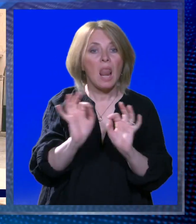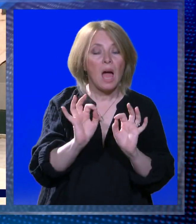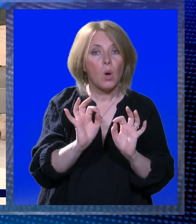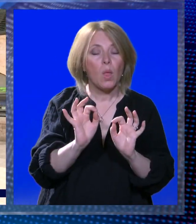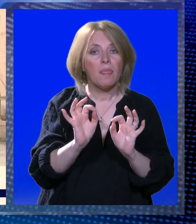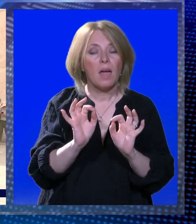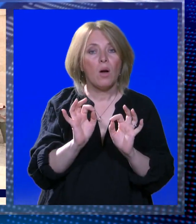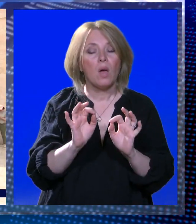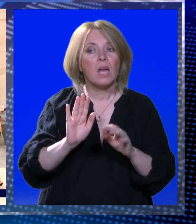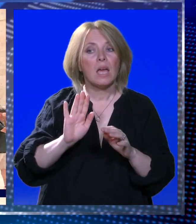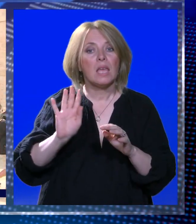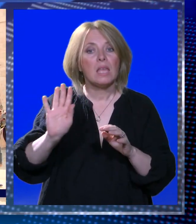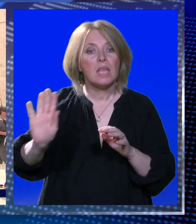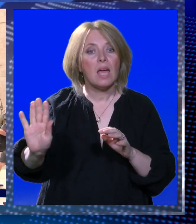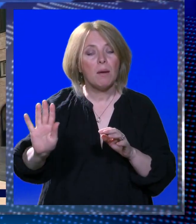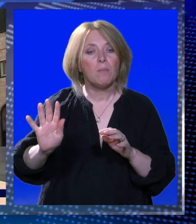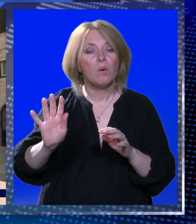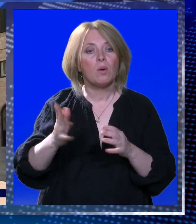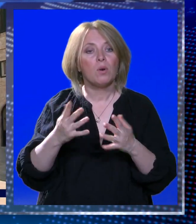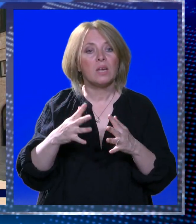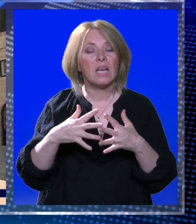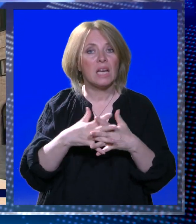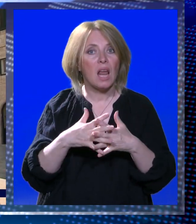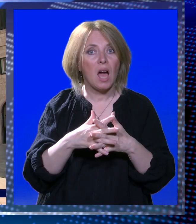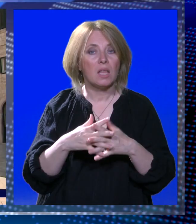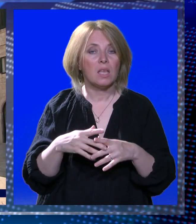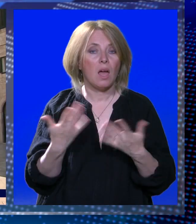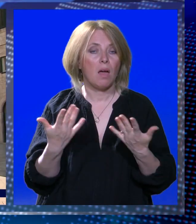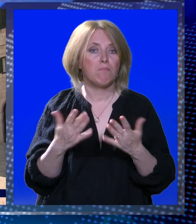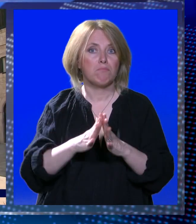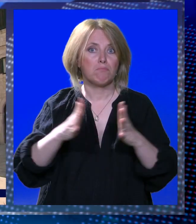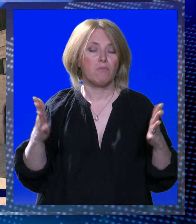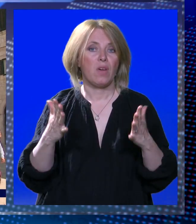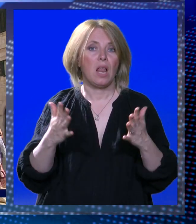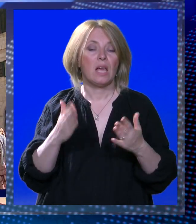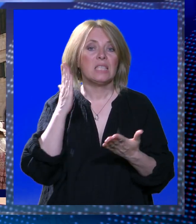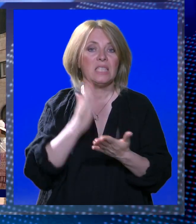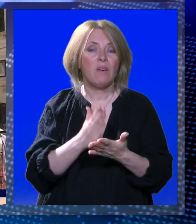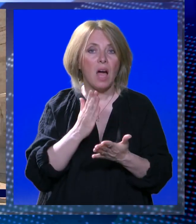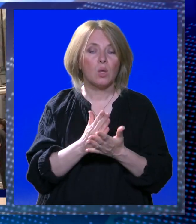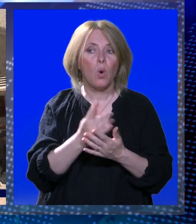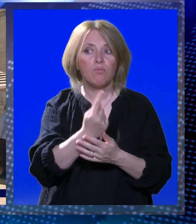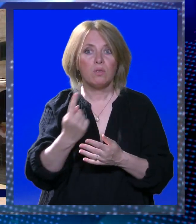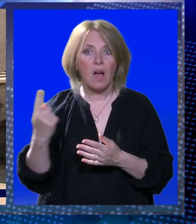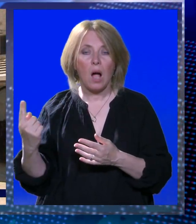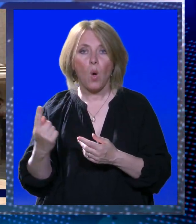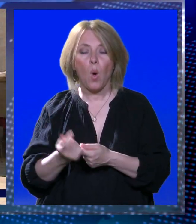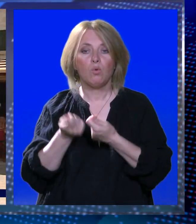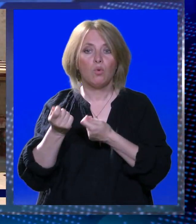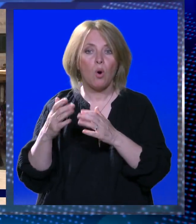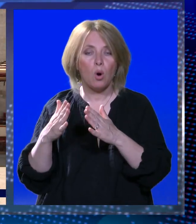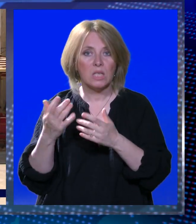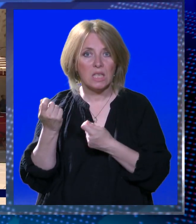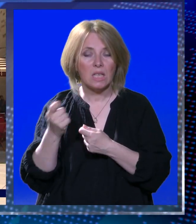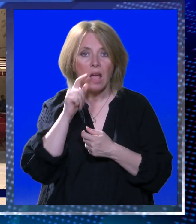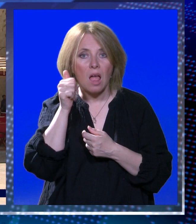prilagode njemu, nego on je sam po sebi veličina. Svatko od ugostitelja, svatko od onih